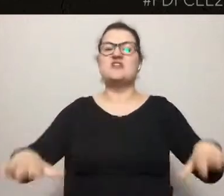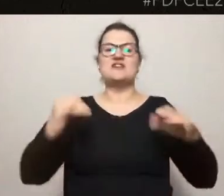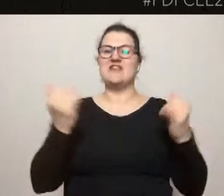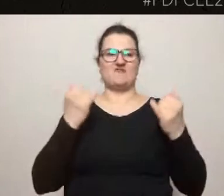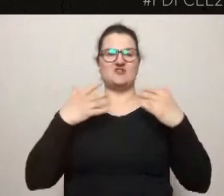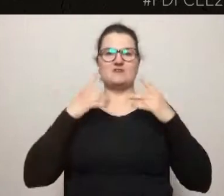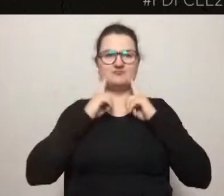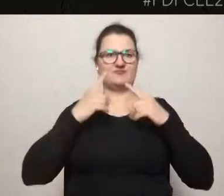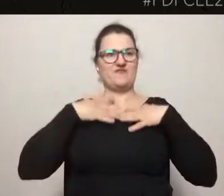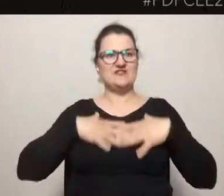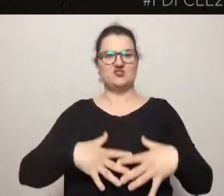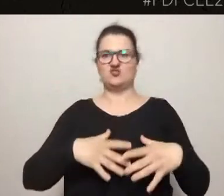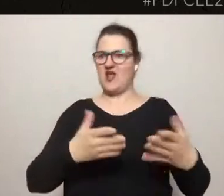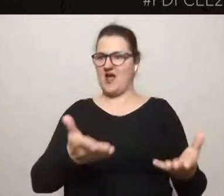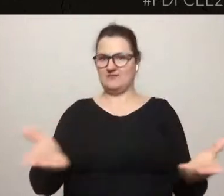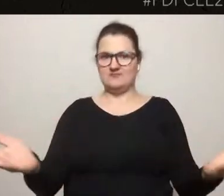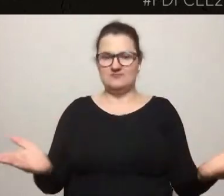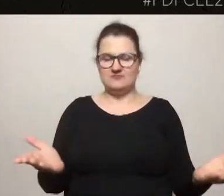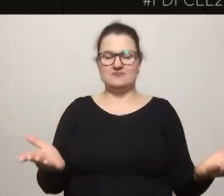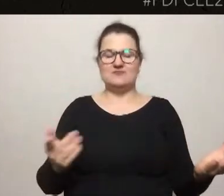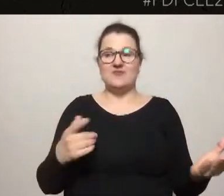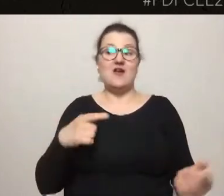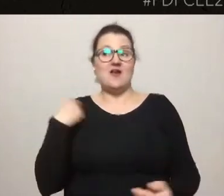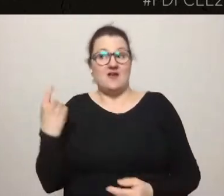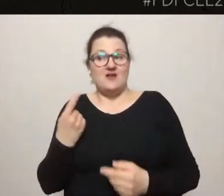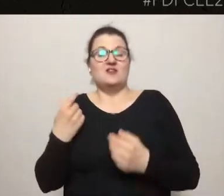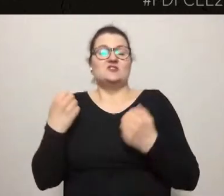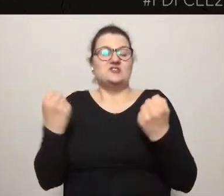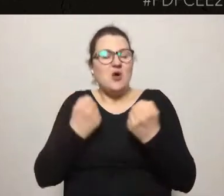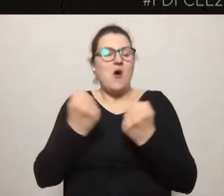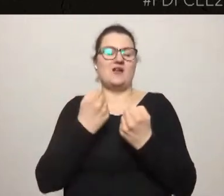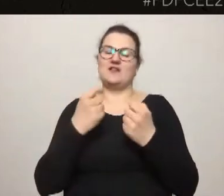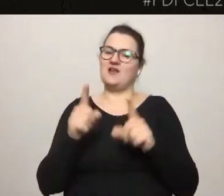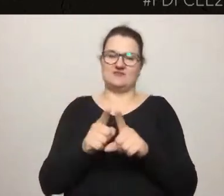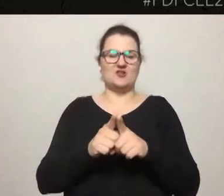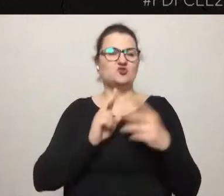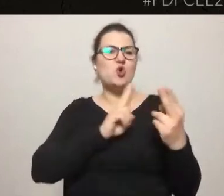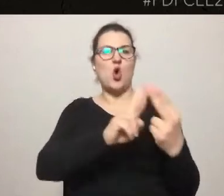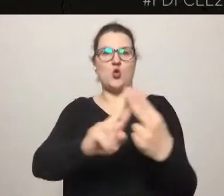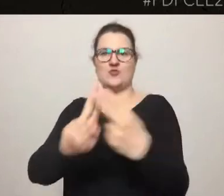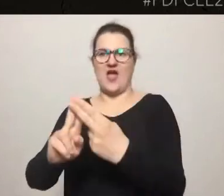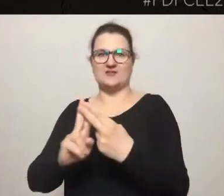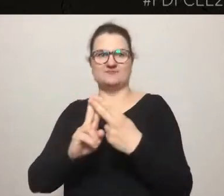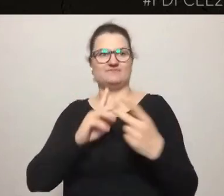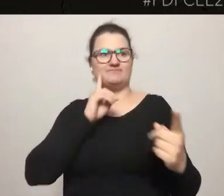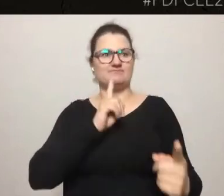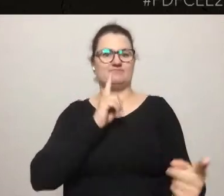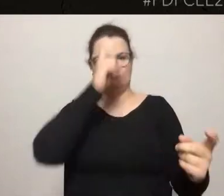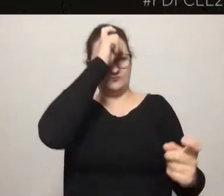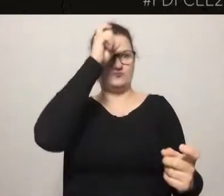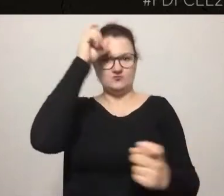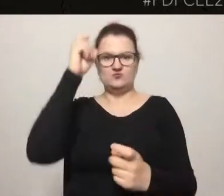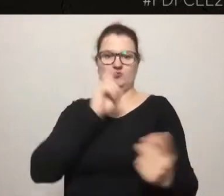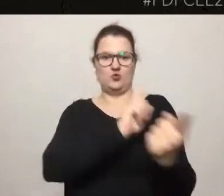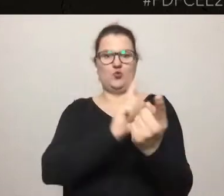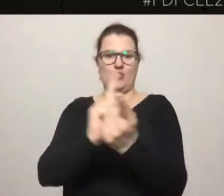działania też opierały się na takim kontakcie fizycznym, kontakcie międzyludzkim. Teraz przechodzimy coraz bardziej